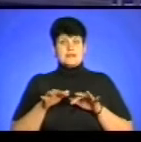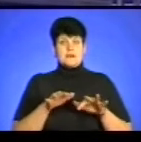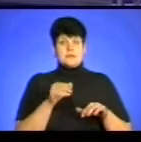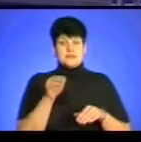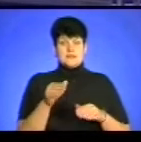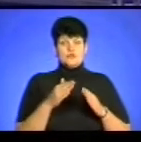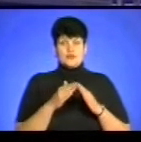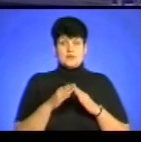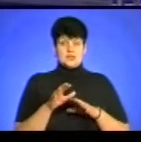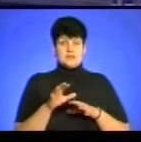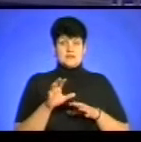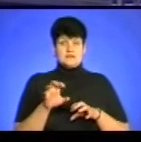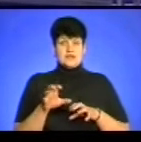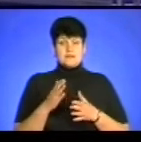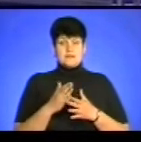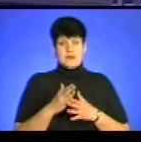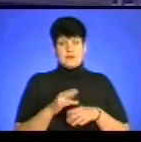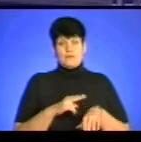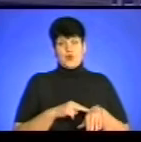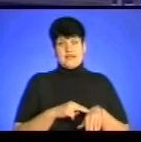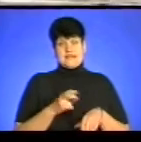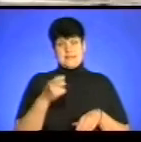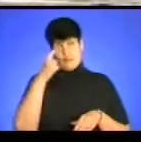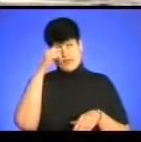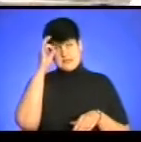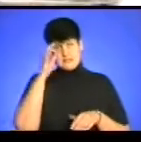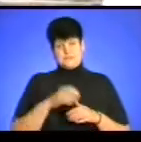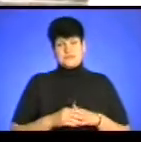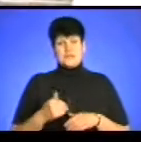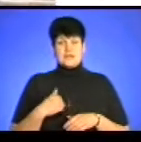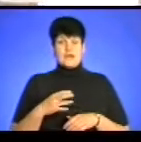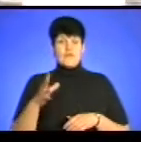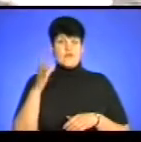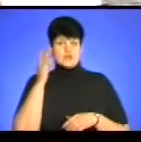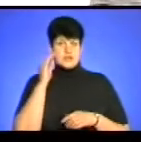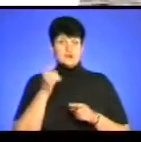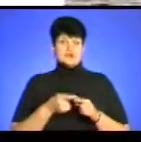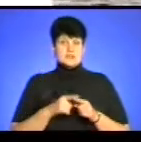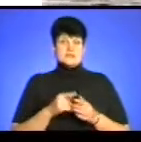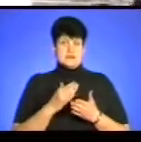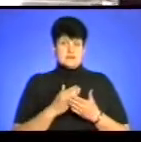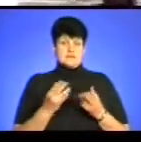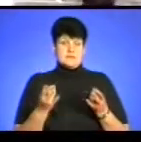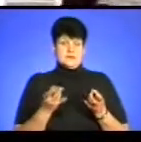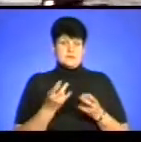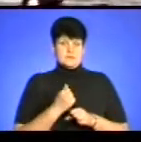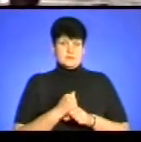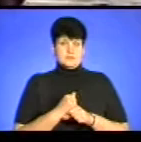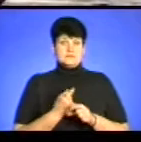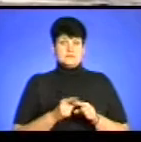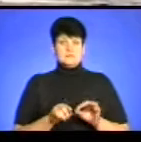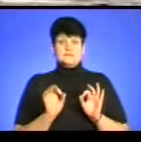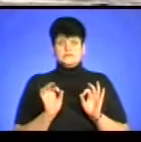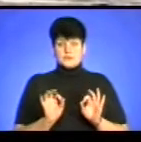домашніх тварин на перехожих має патрульна поліція. Я вважаю, що дана ініціатива є на часі і вона доречна,